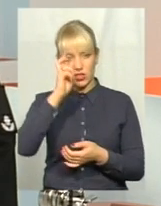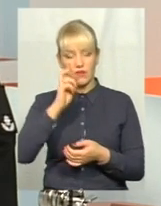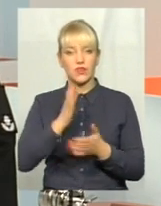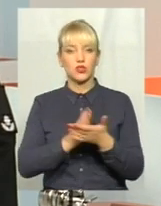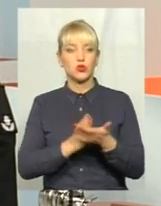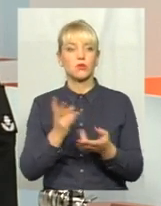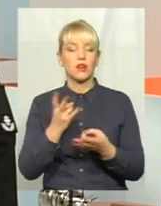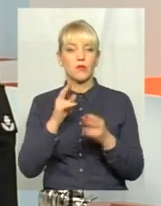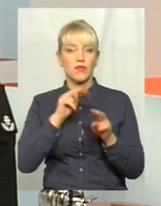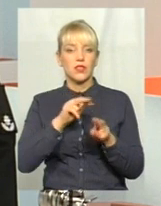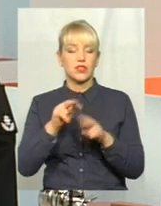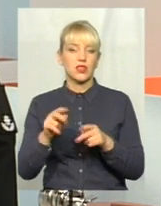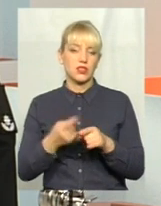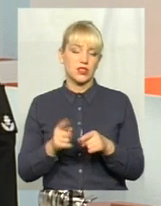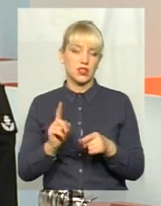має стежити.